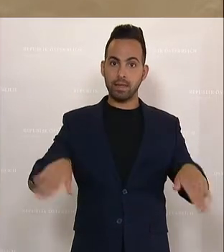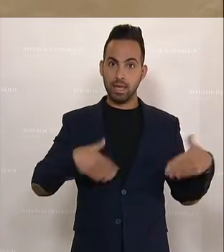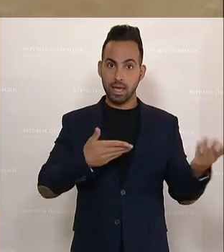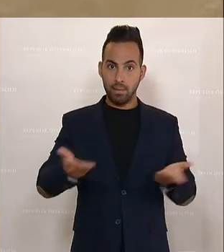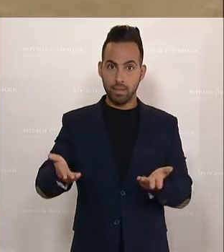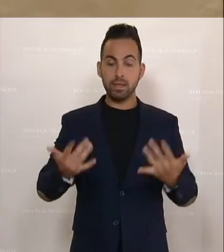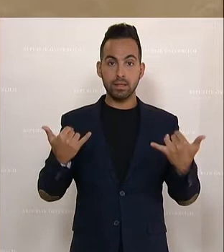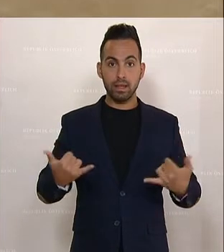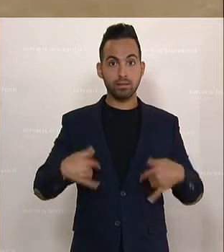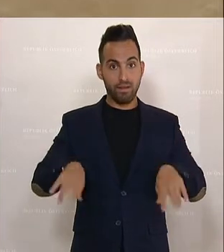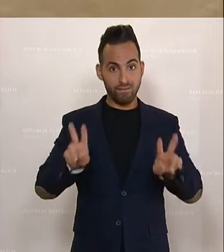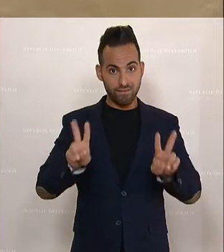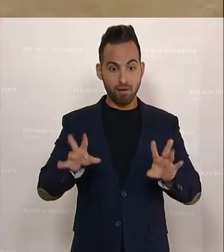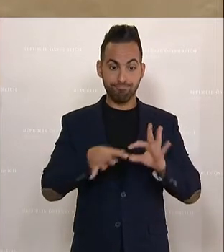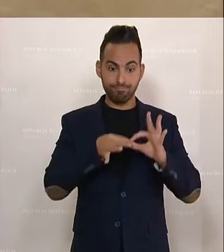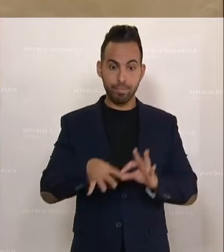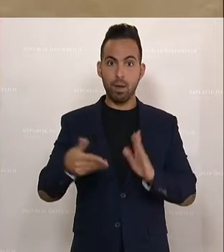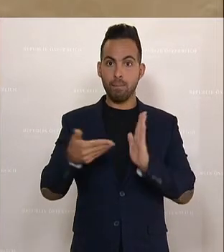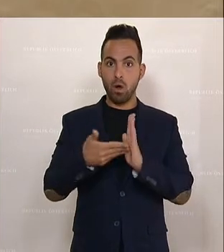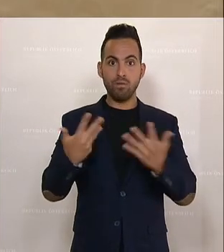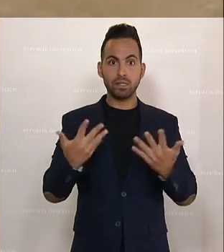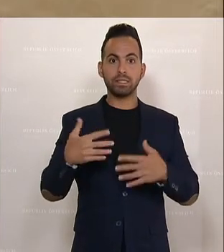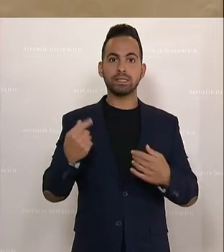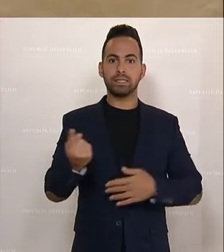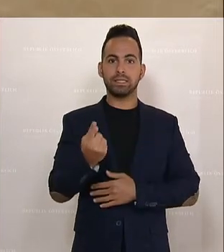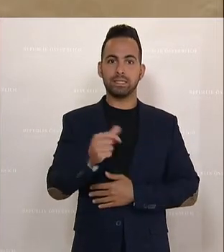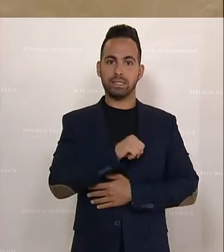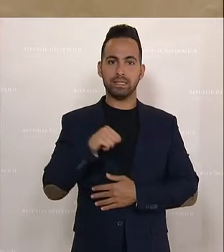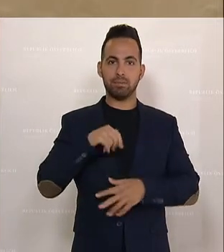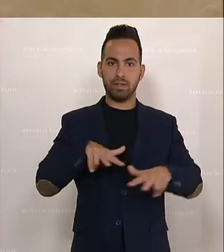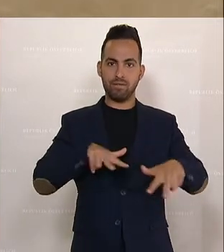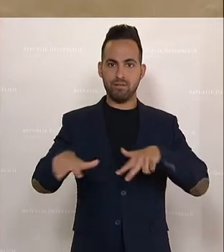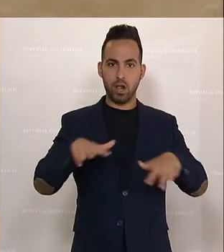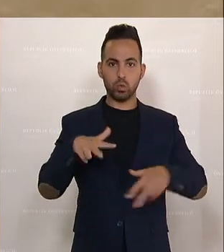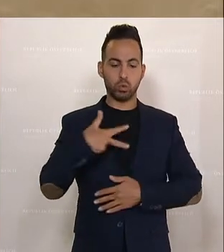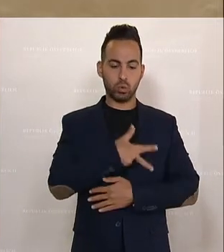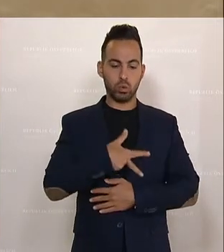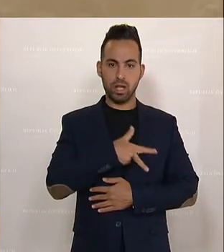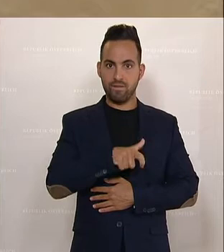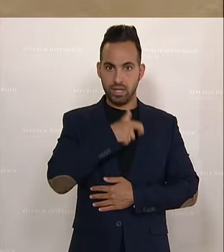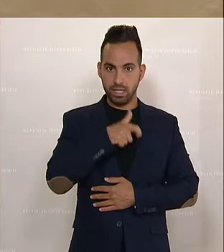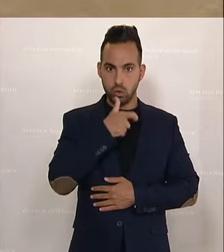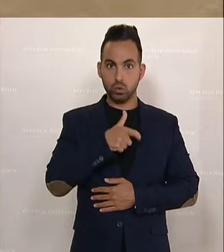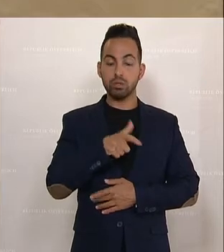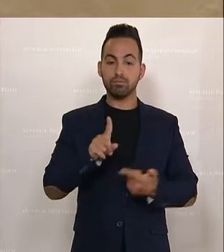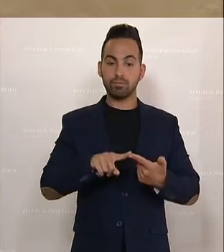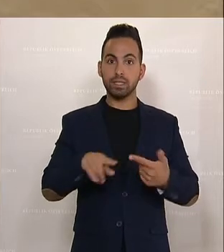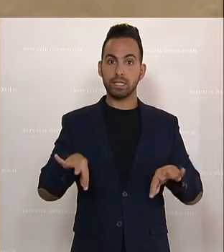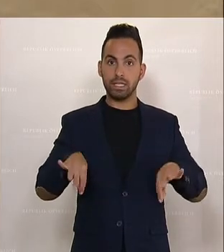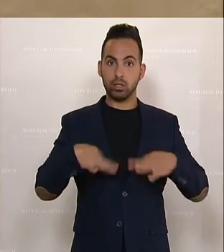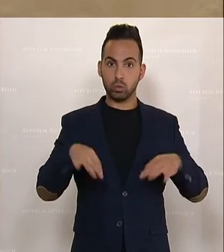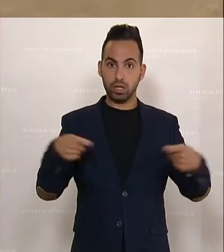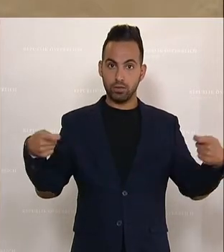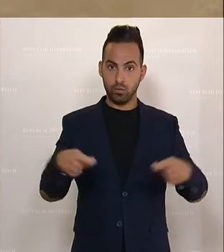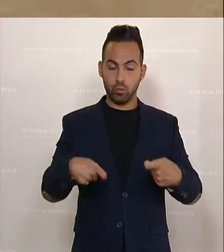es liegt jetzt tatsächlich daran, an der Selbstverwaltung der Sozialversicherungen, an den Gesundheitsfonds und an der